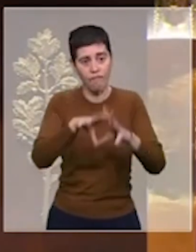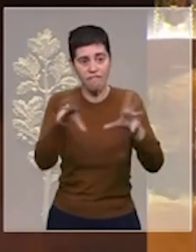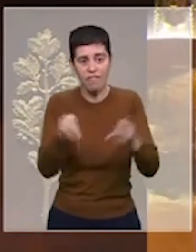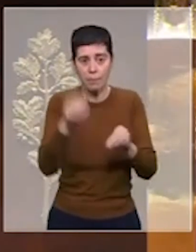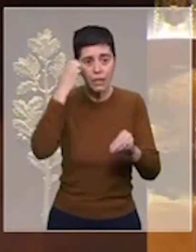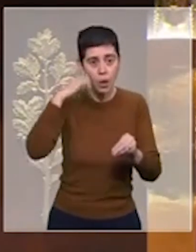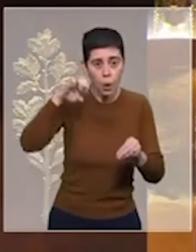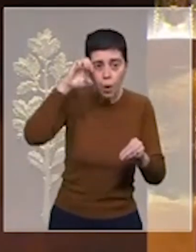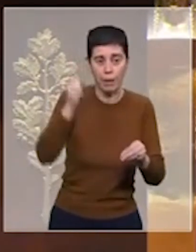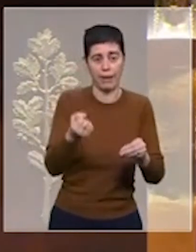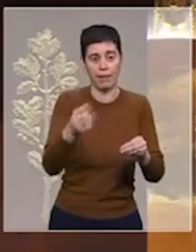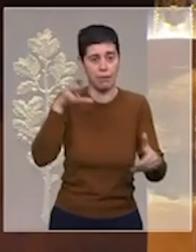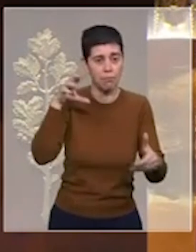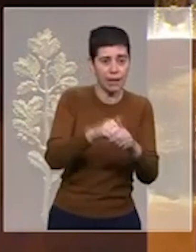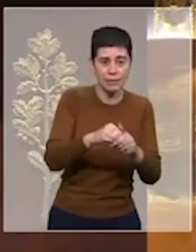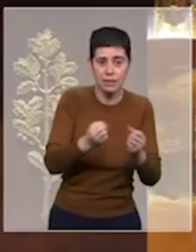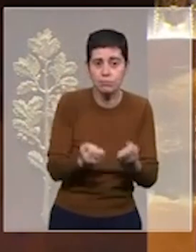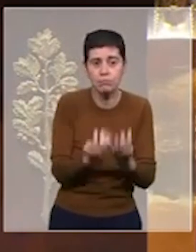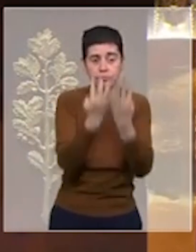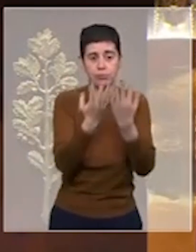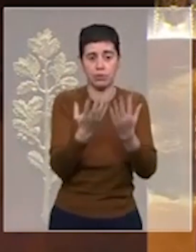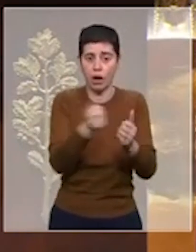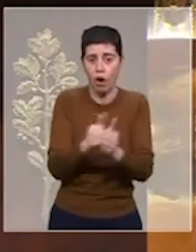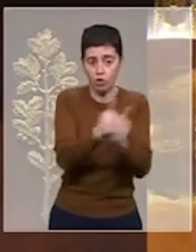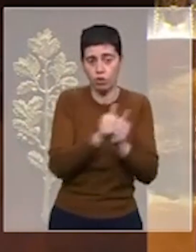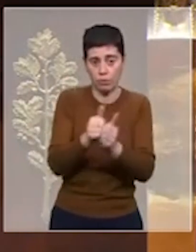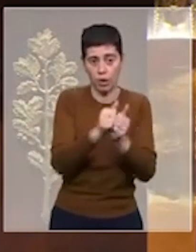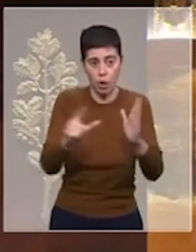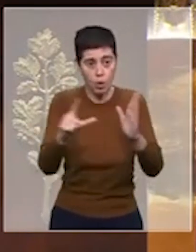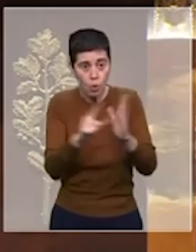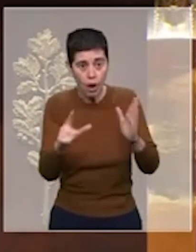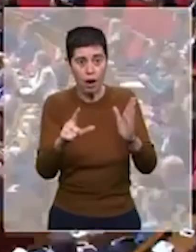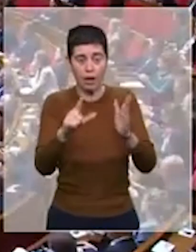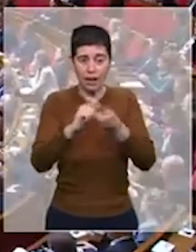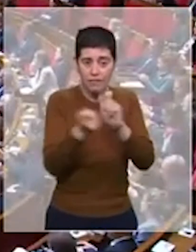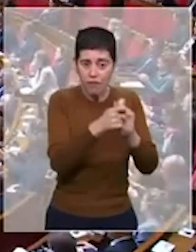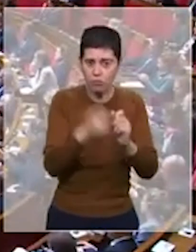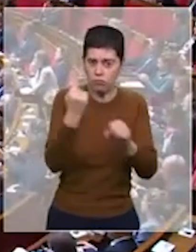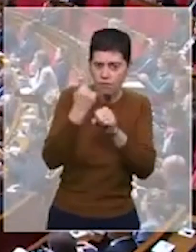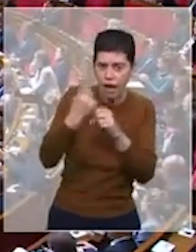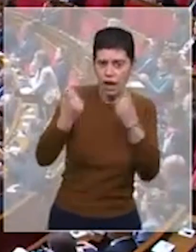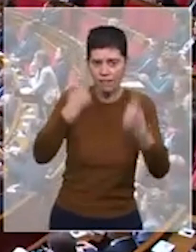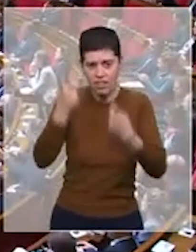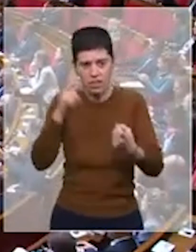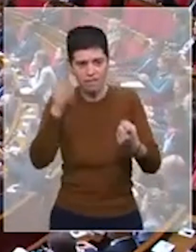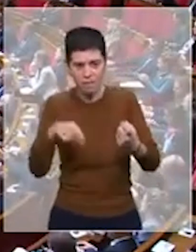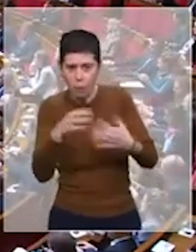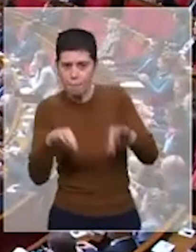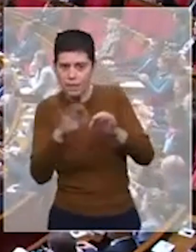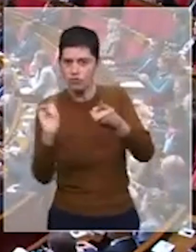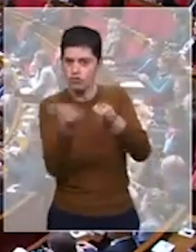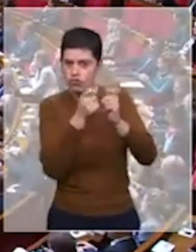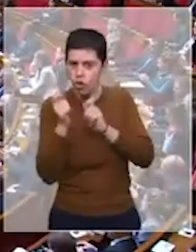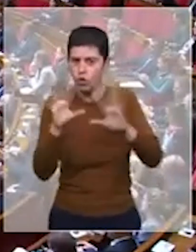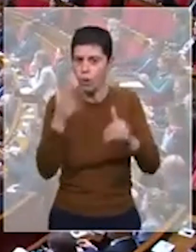européenne. Nous travaillons sur les lois et l'introduction des réformes nécessaires. nous savons ce que nous devons faire et comment